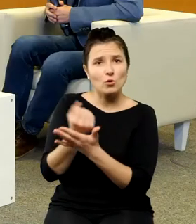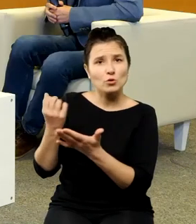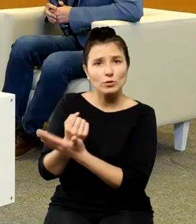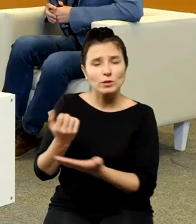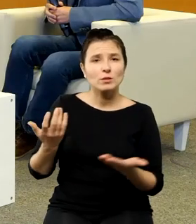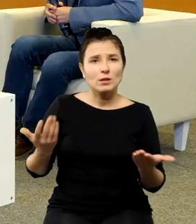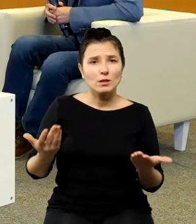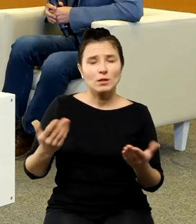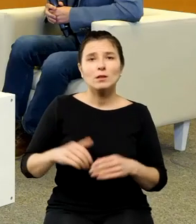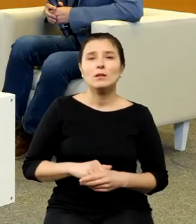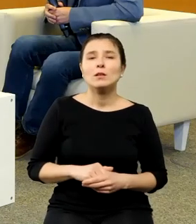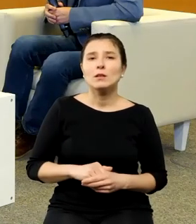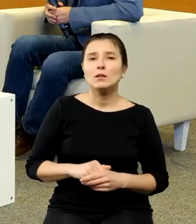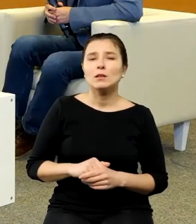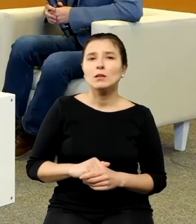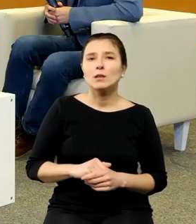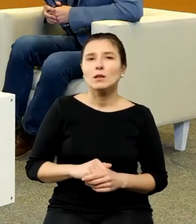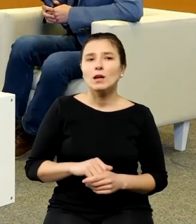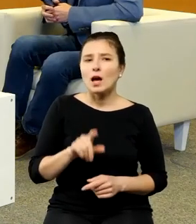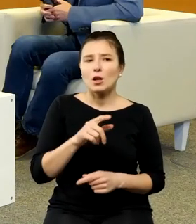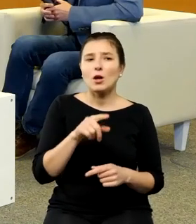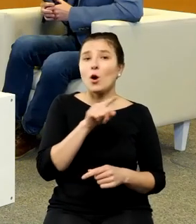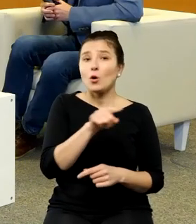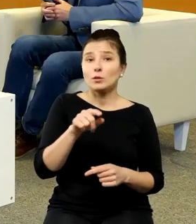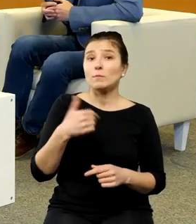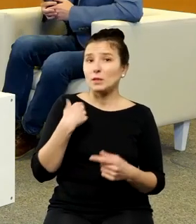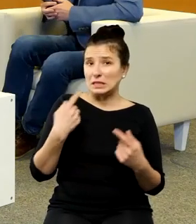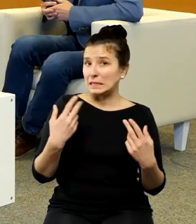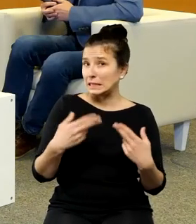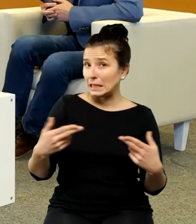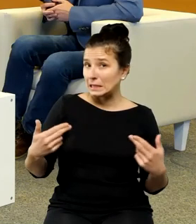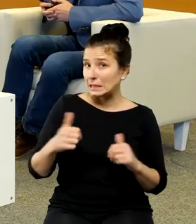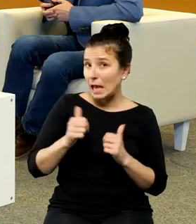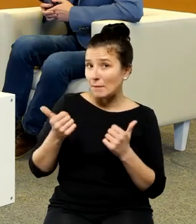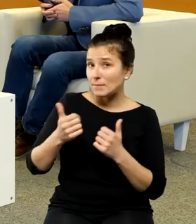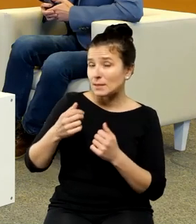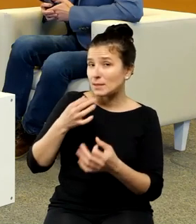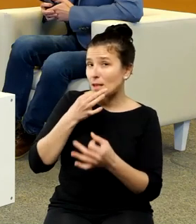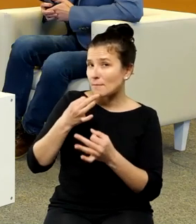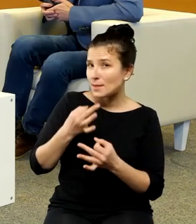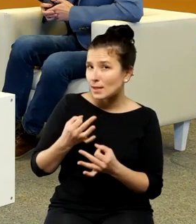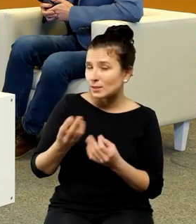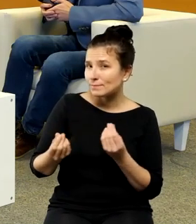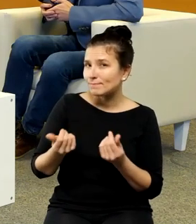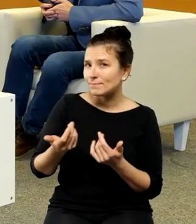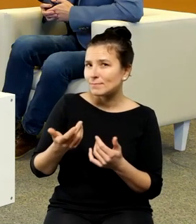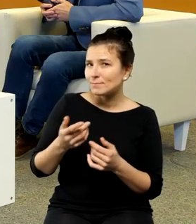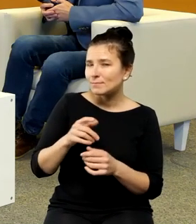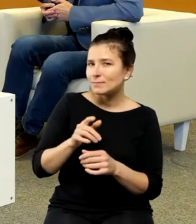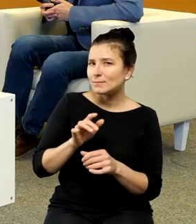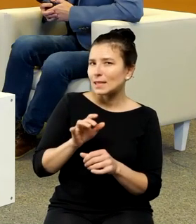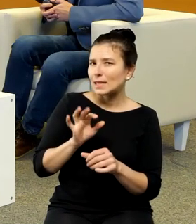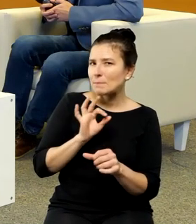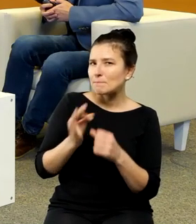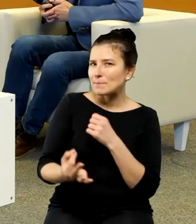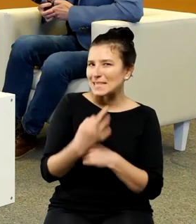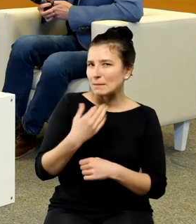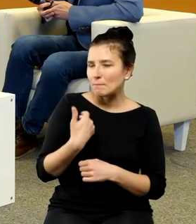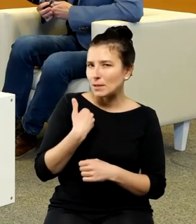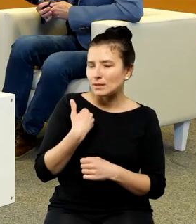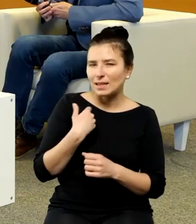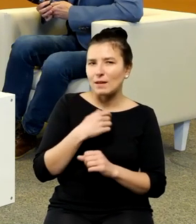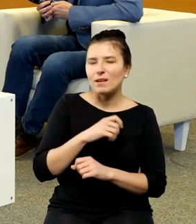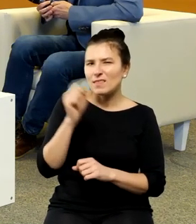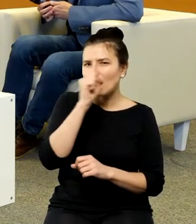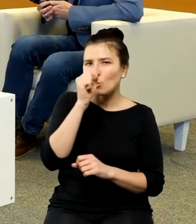i nigdy nie byli na tyle niegrzeczni, żeby się zapytać, jakie, mówiąc delikatnie, najgłupsze pytanie